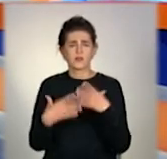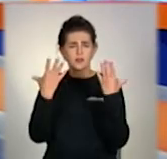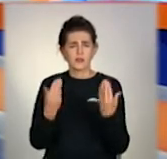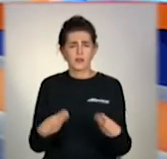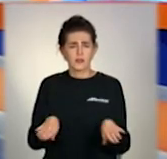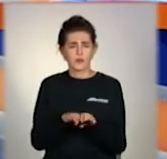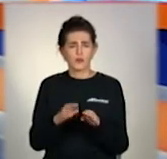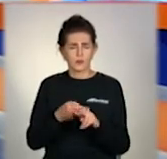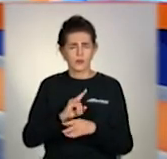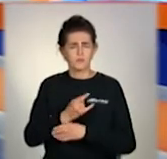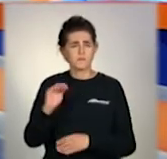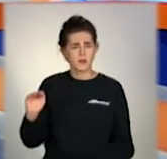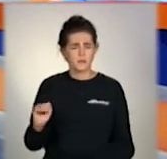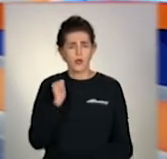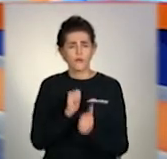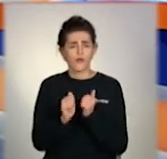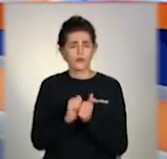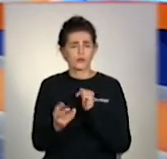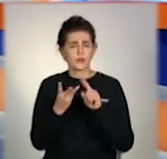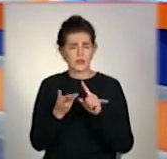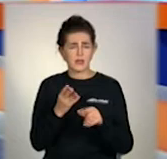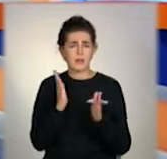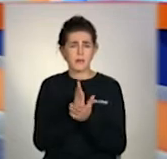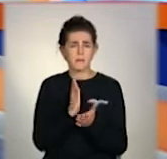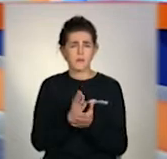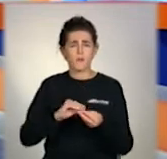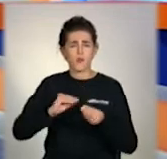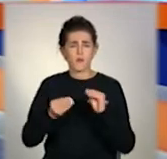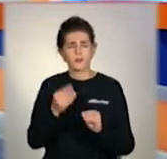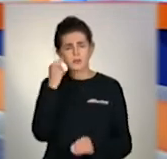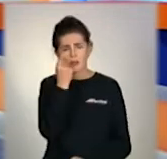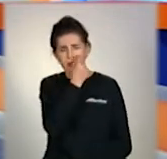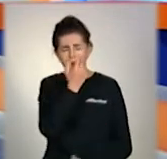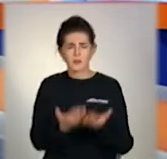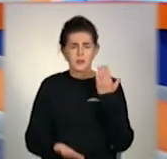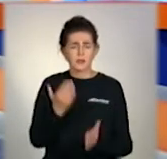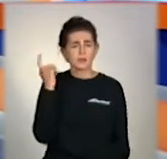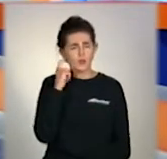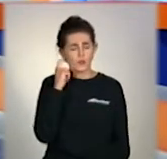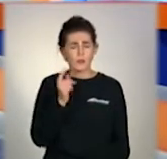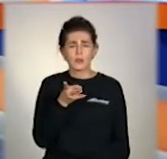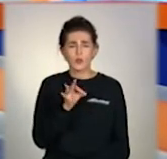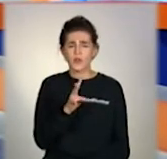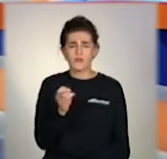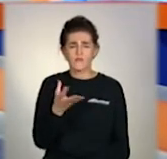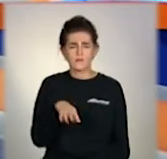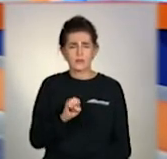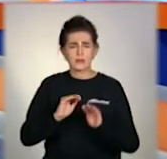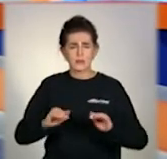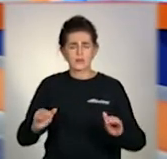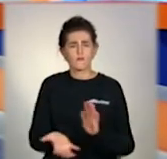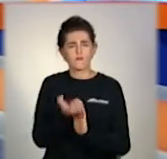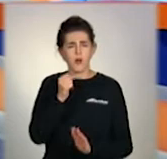малюків. Кожен третій із них має проблеми із зором або слухом. І не всім дітям вдається ці